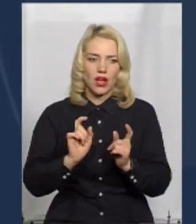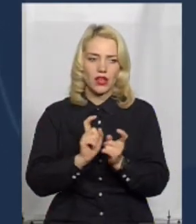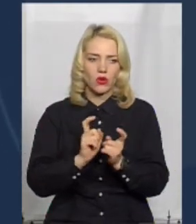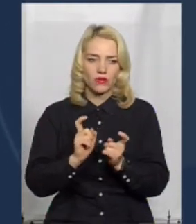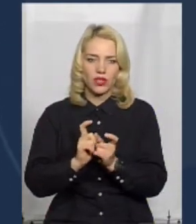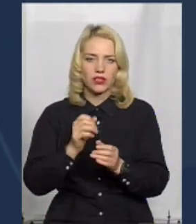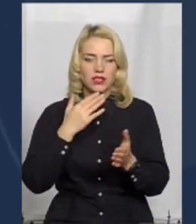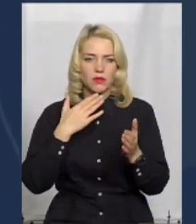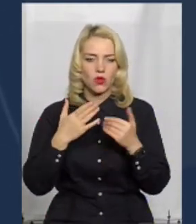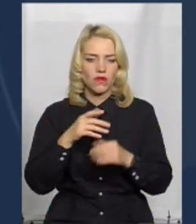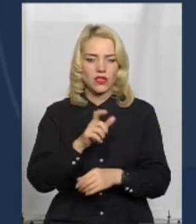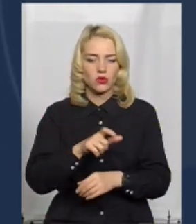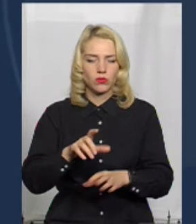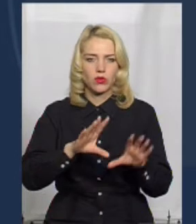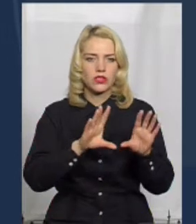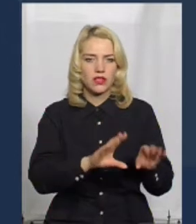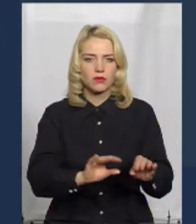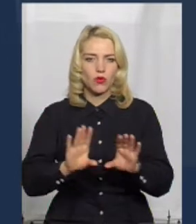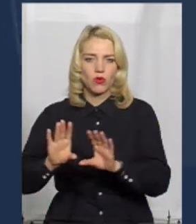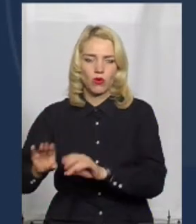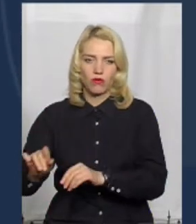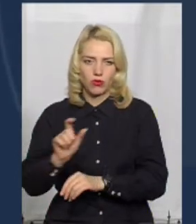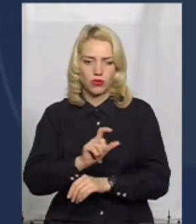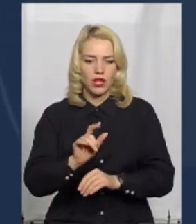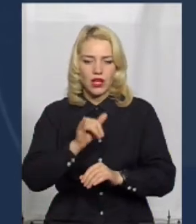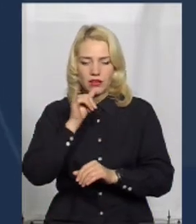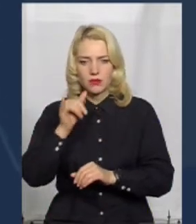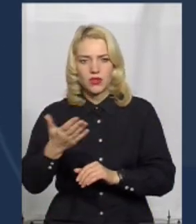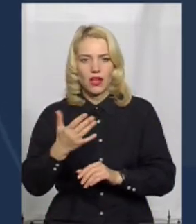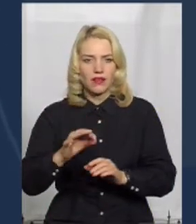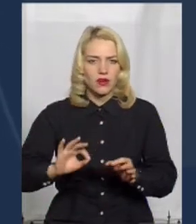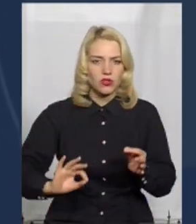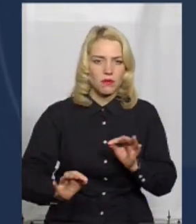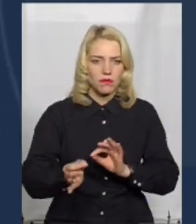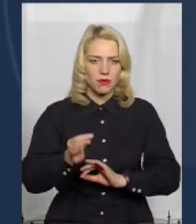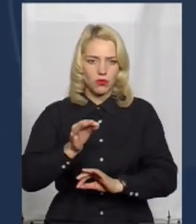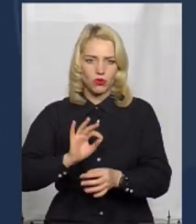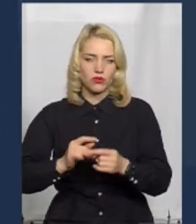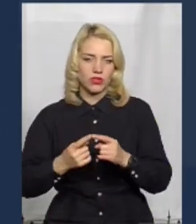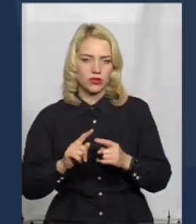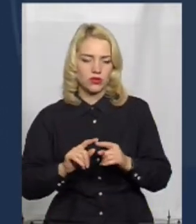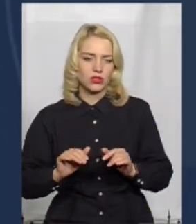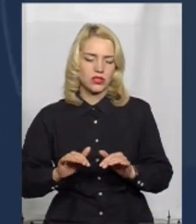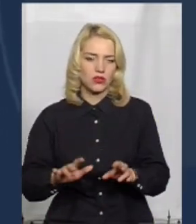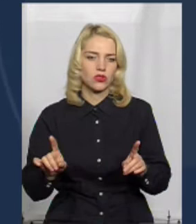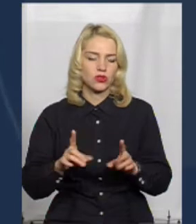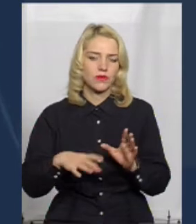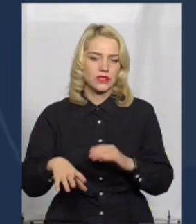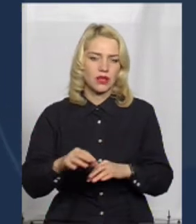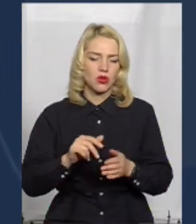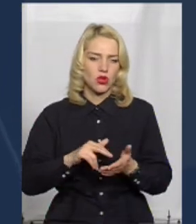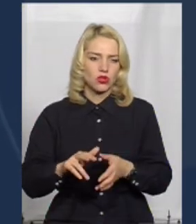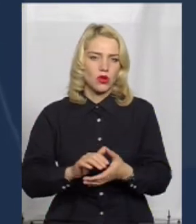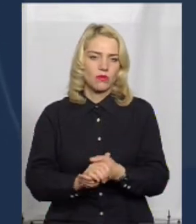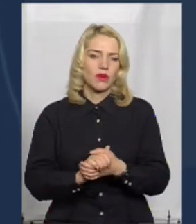спілкувалися з людьми, заспокоювали їх, не допускали якихось підбурювань даного заходу, щоб все пройшло мирно і в